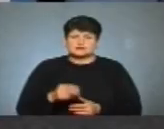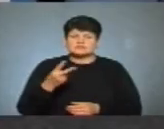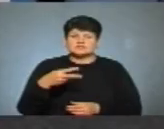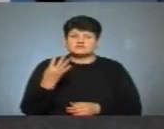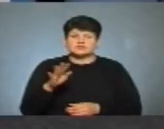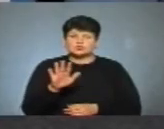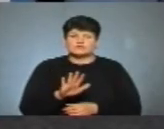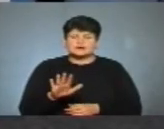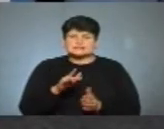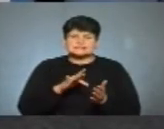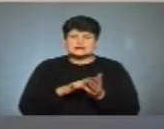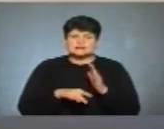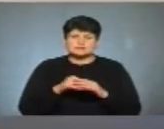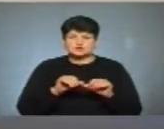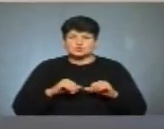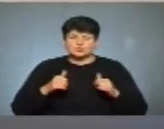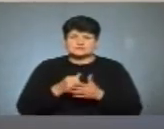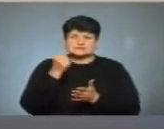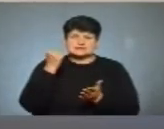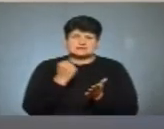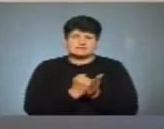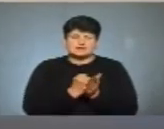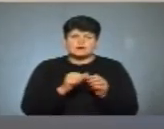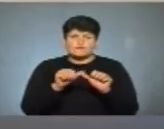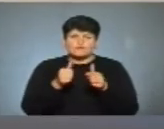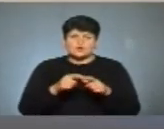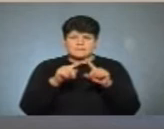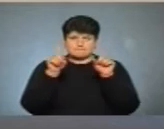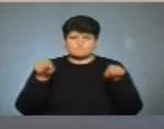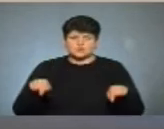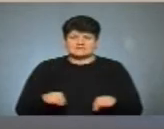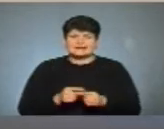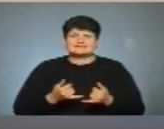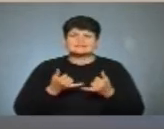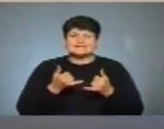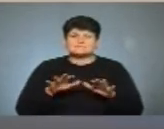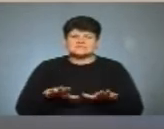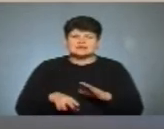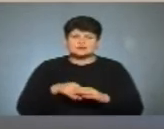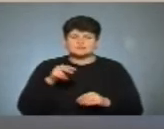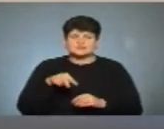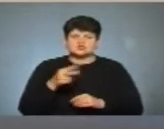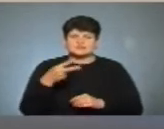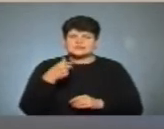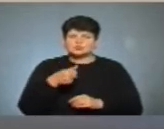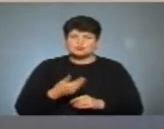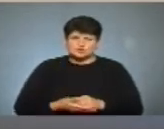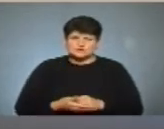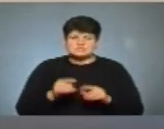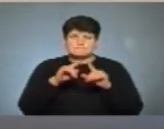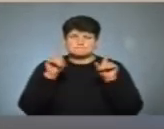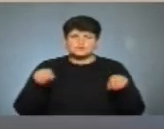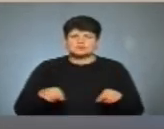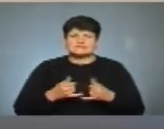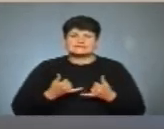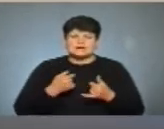вересня Центральна виборча комісія затвердила форми бюлетенів для місцевих виборів у 2020 році. Бюлетені для